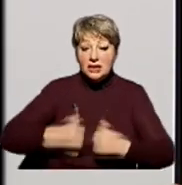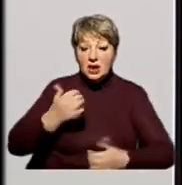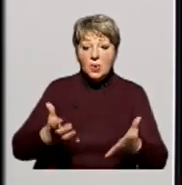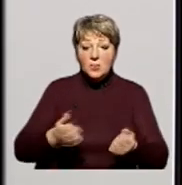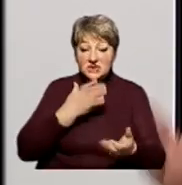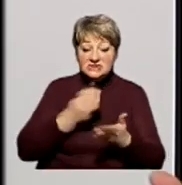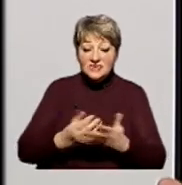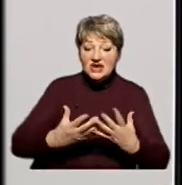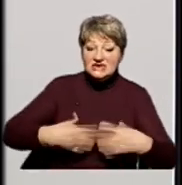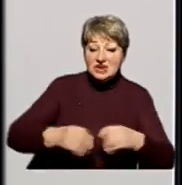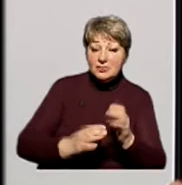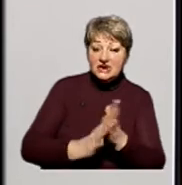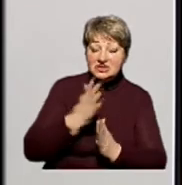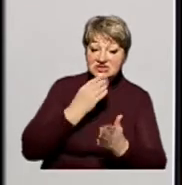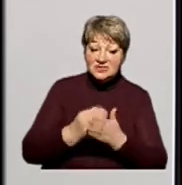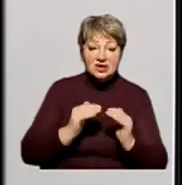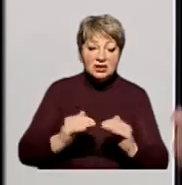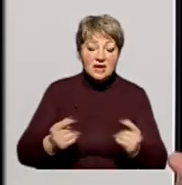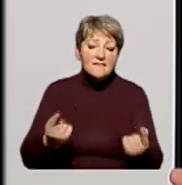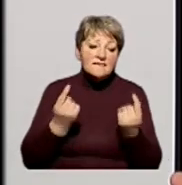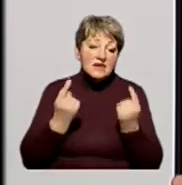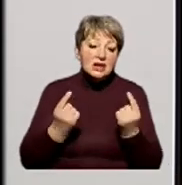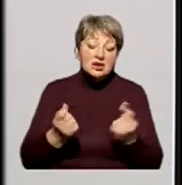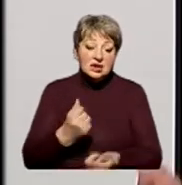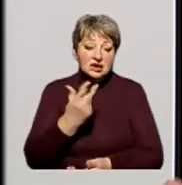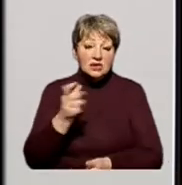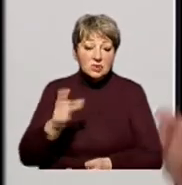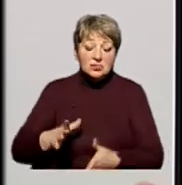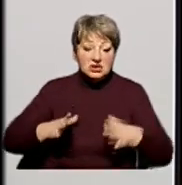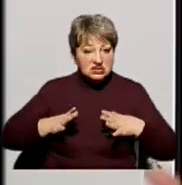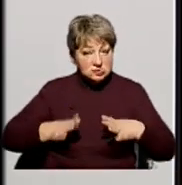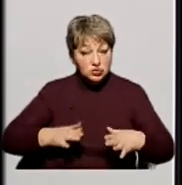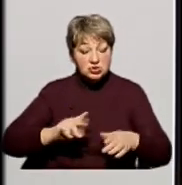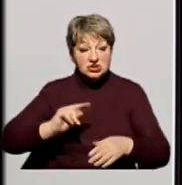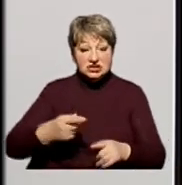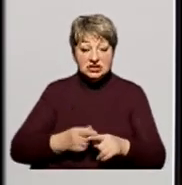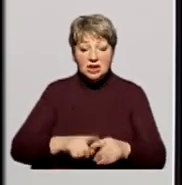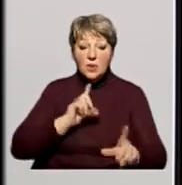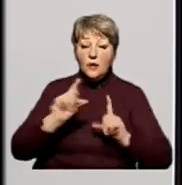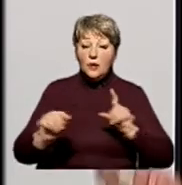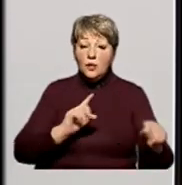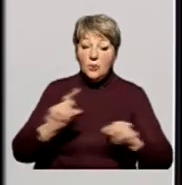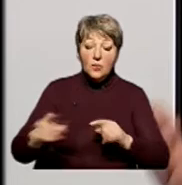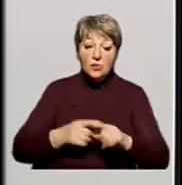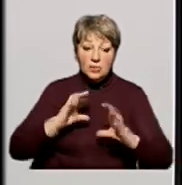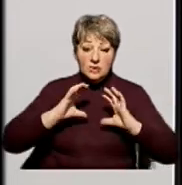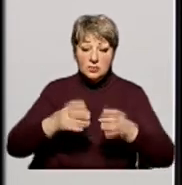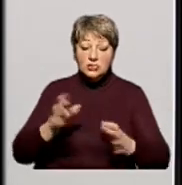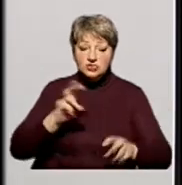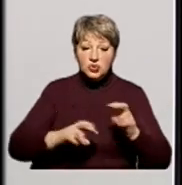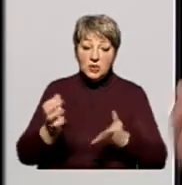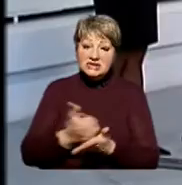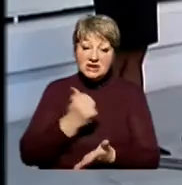отримувати свої родини, розсити своїх дітей. І величезна кількість людей сьогодні змушена через це їхати по світах, шукати роботи, шукати